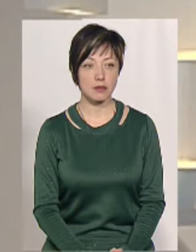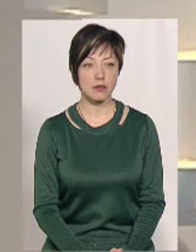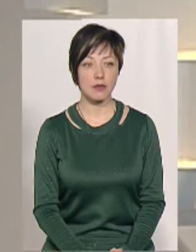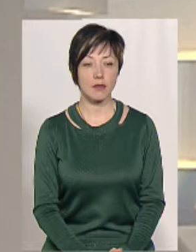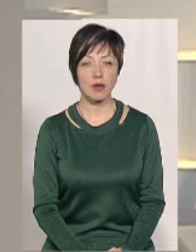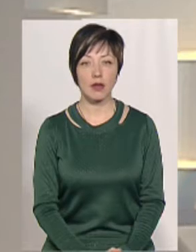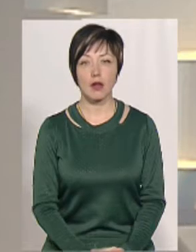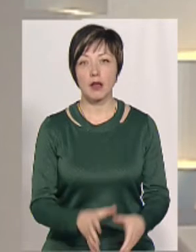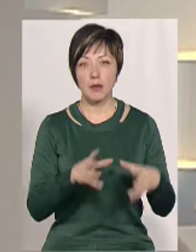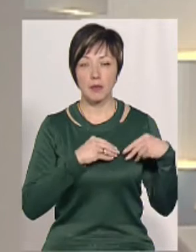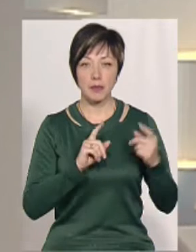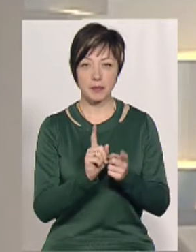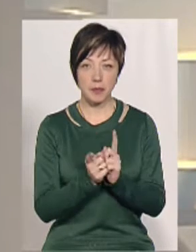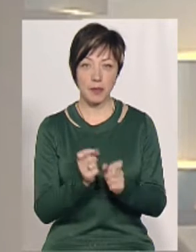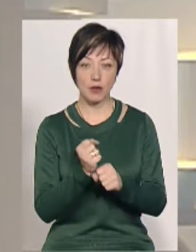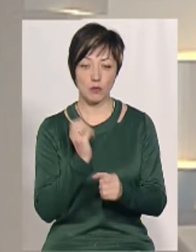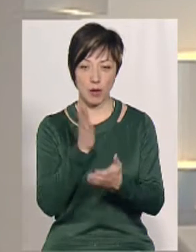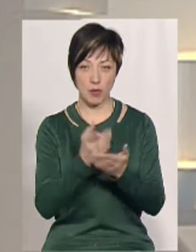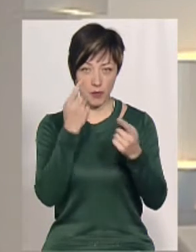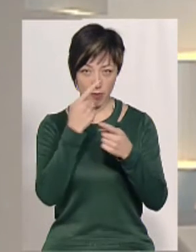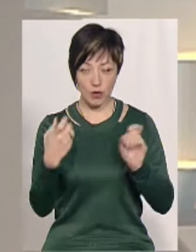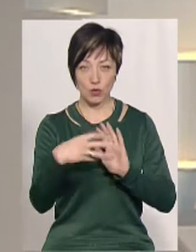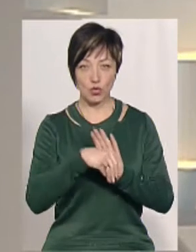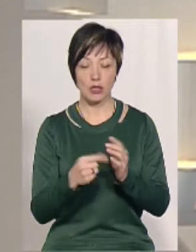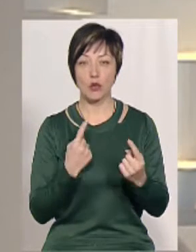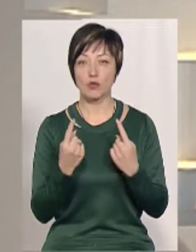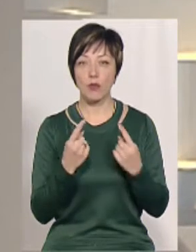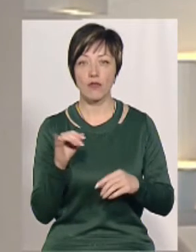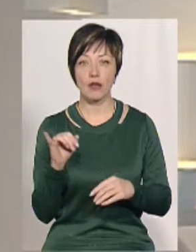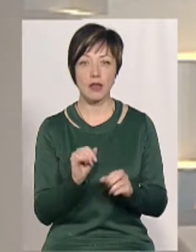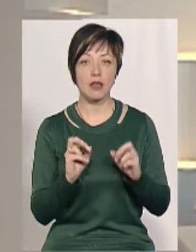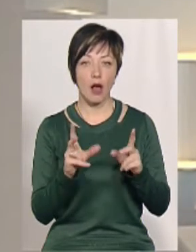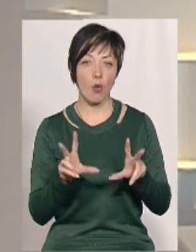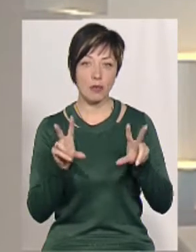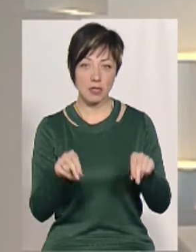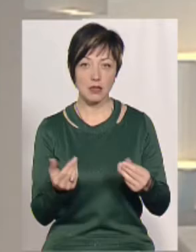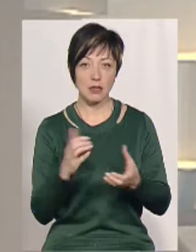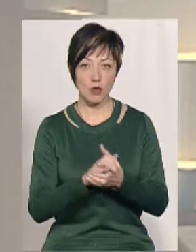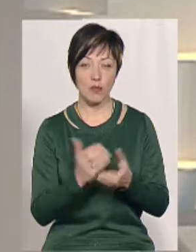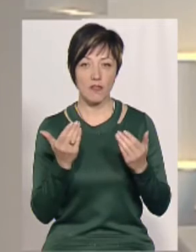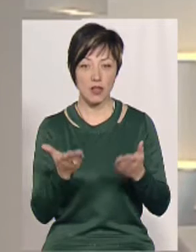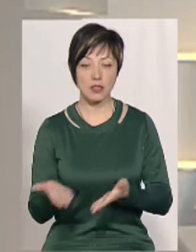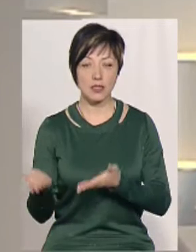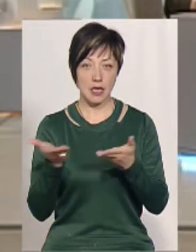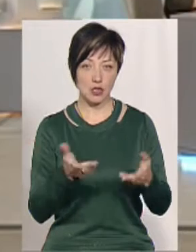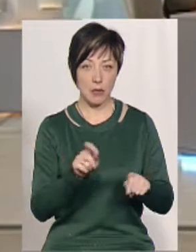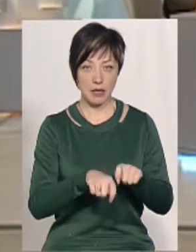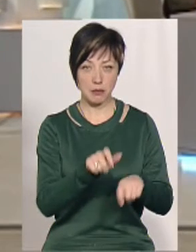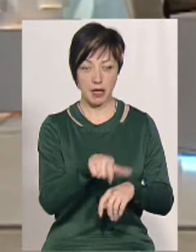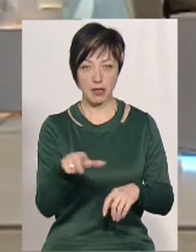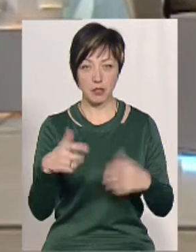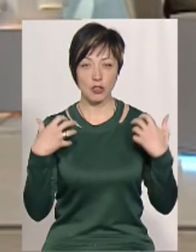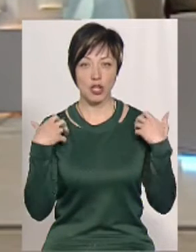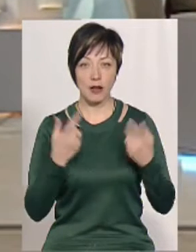Ми із Оголювою Рибак працюємо для вас наживо, тож долучайтеся до розмови. як і обіцяла, знайомлю вас з нашими експертами.